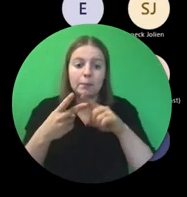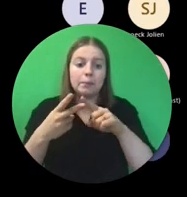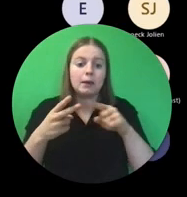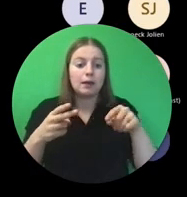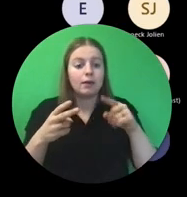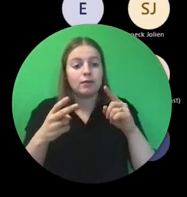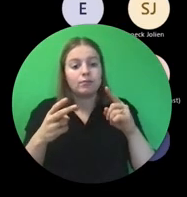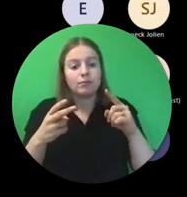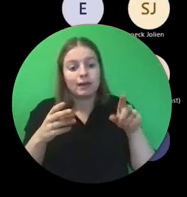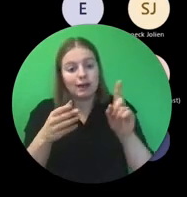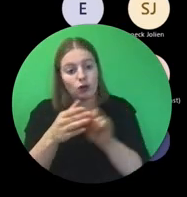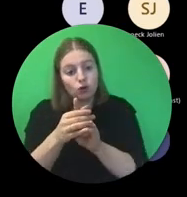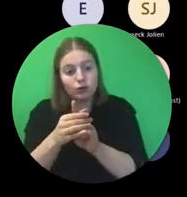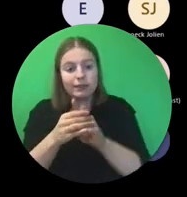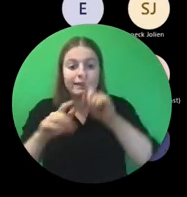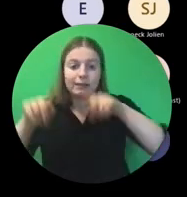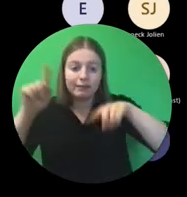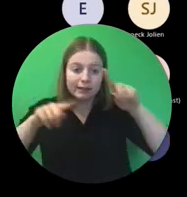diversiteit.